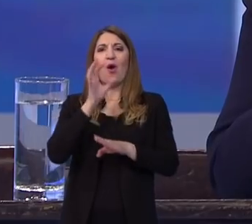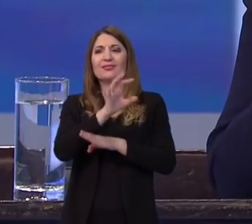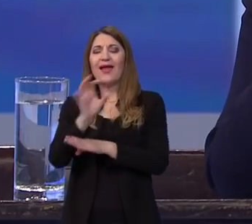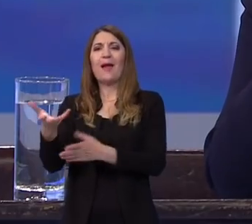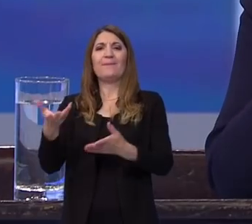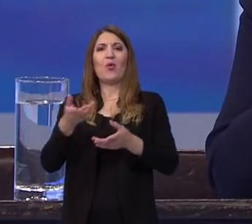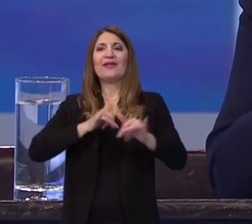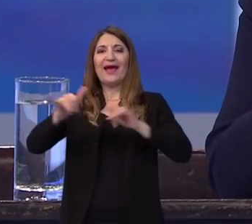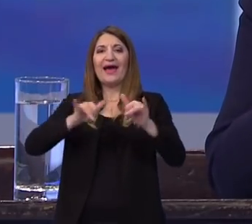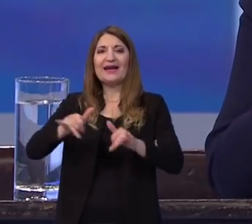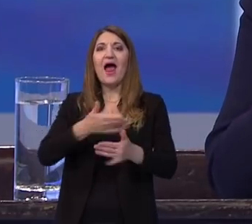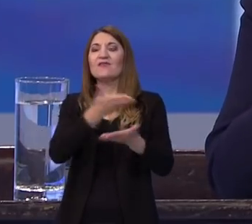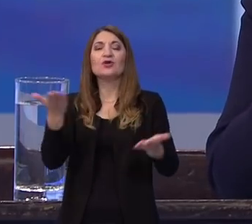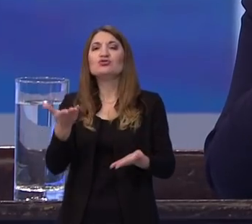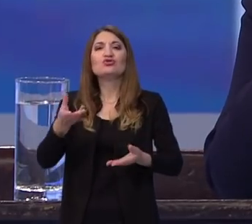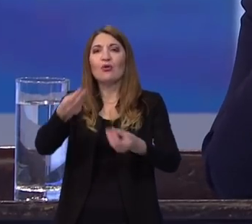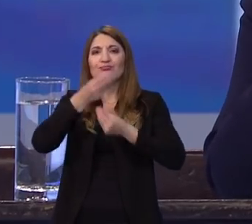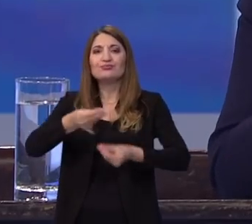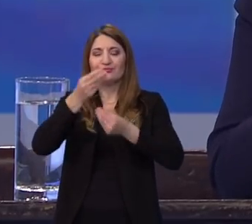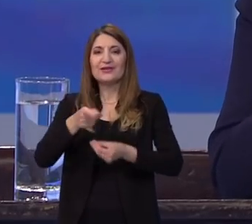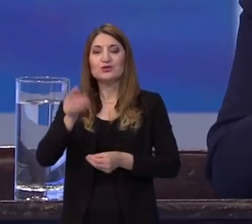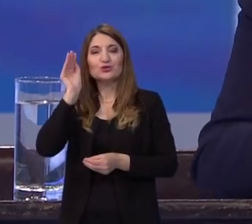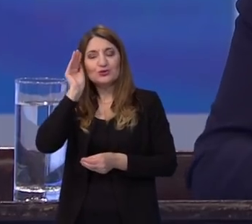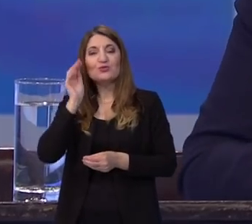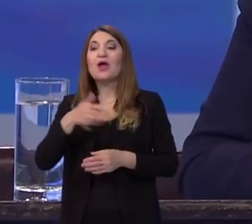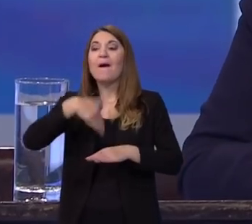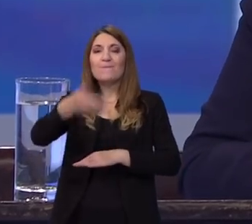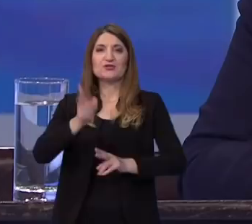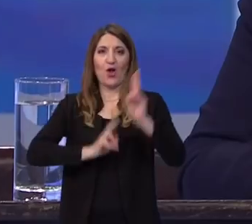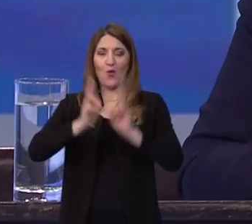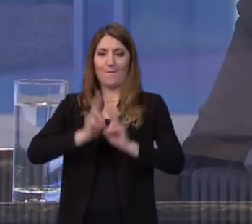psihoterapeute, ravnatelje, evo pa poslušajmo ih i molimo onda komentari.